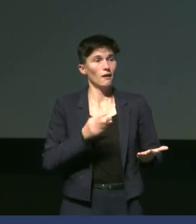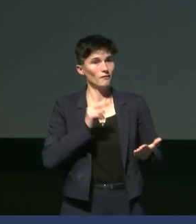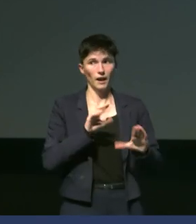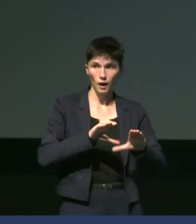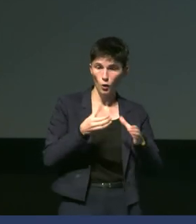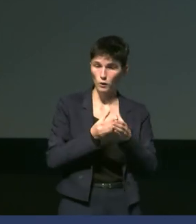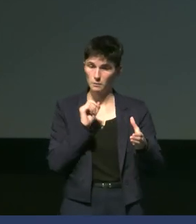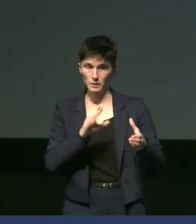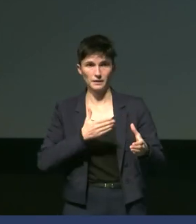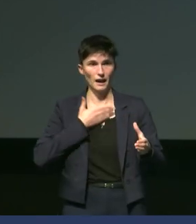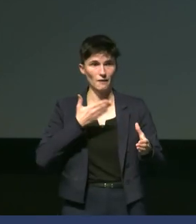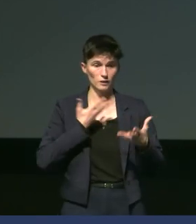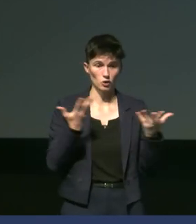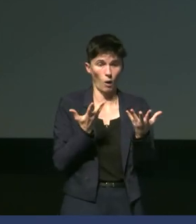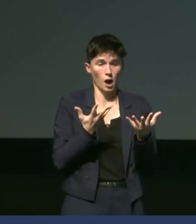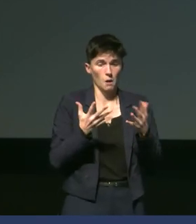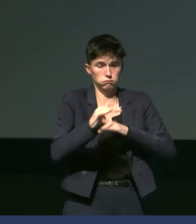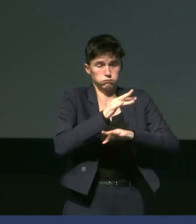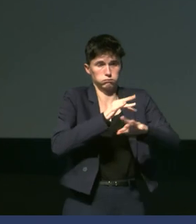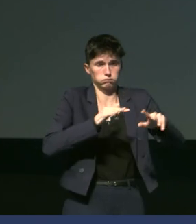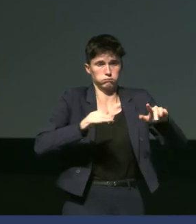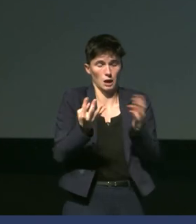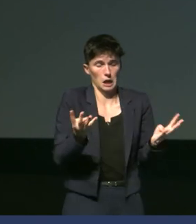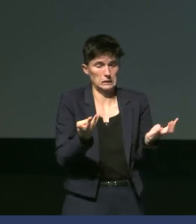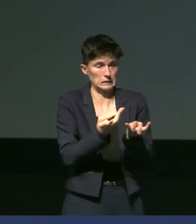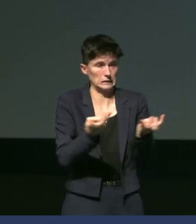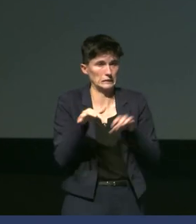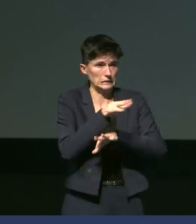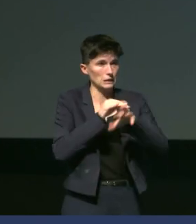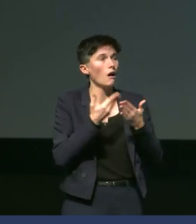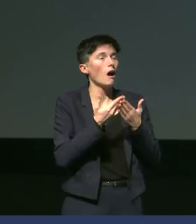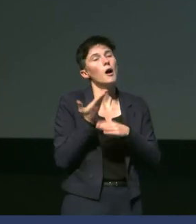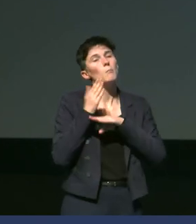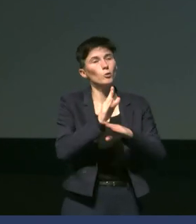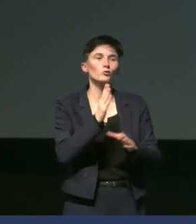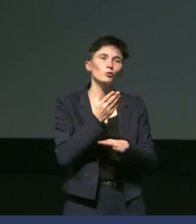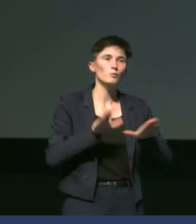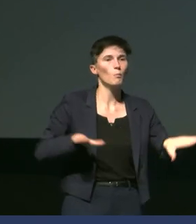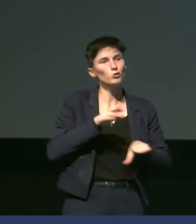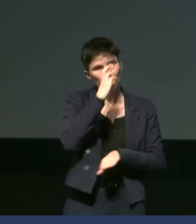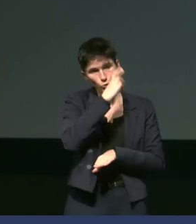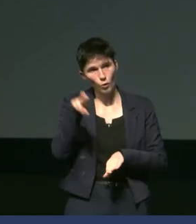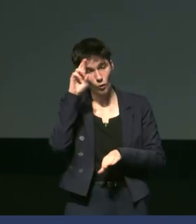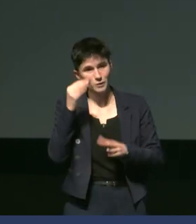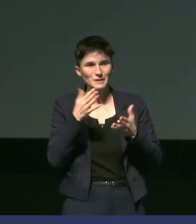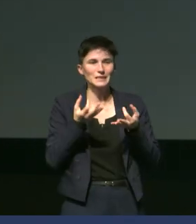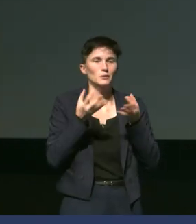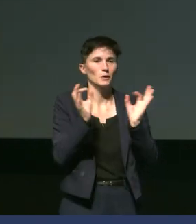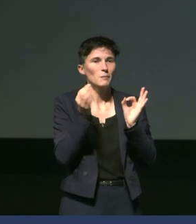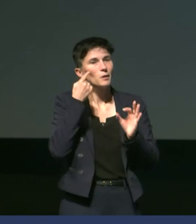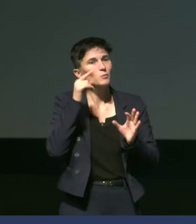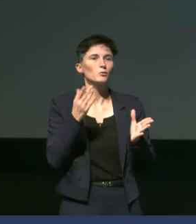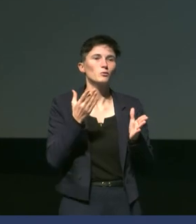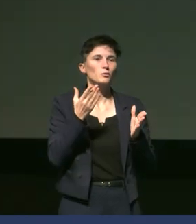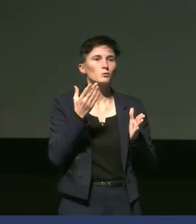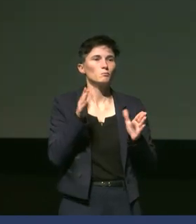colonies-là, c'est le nombre. Ici, je vous ai montré les manchots royaux. Je n pas trop eu le temps de parler des manchots empereurs si